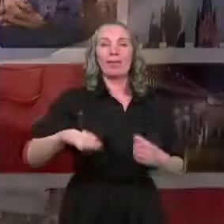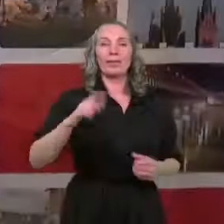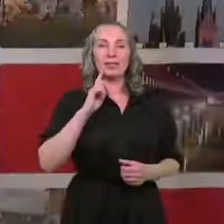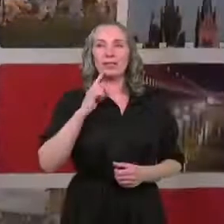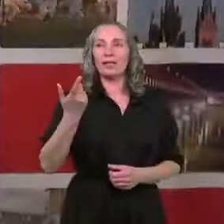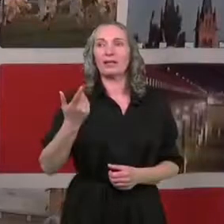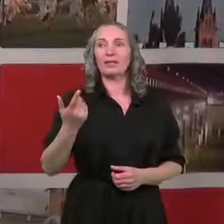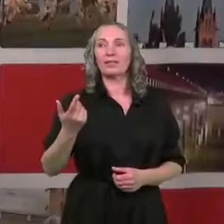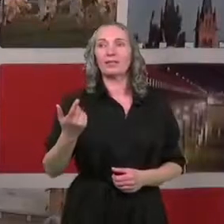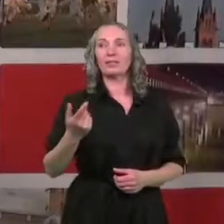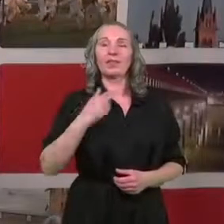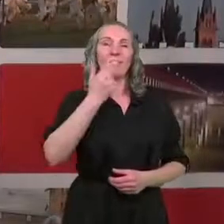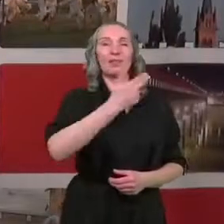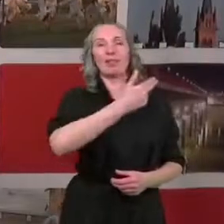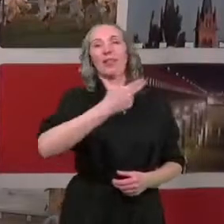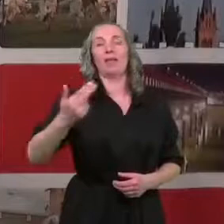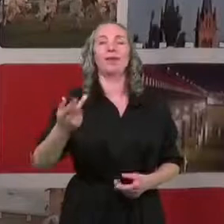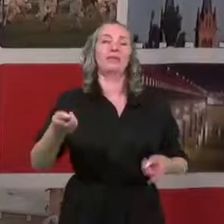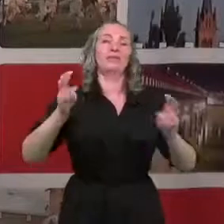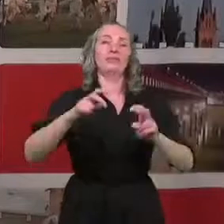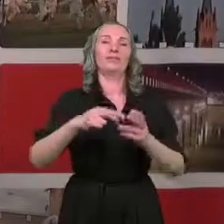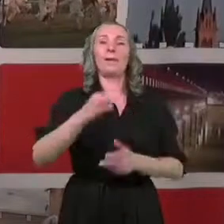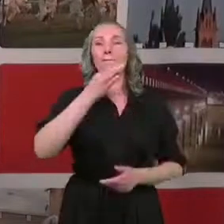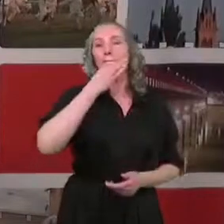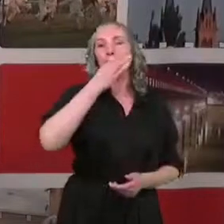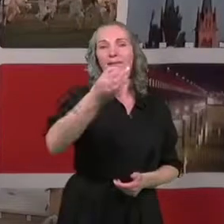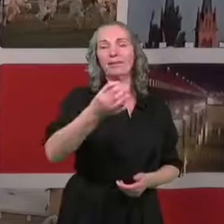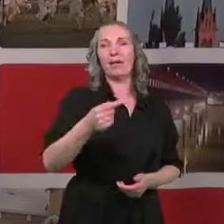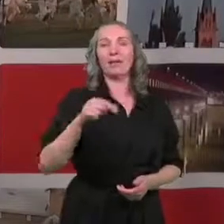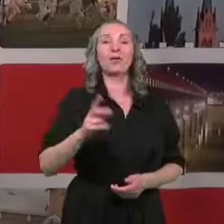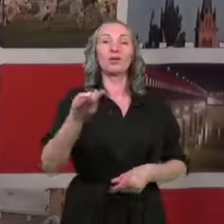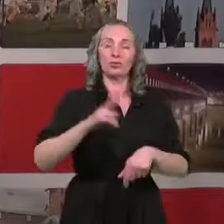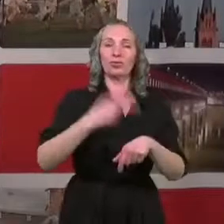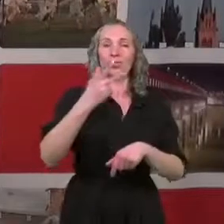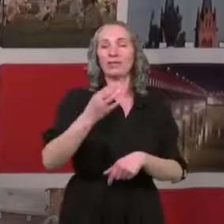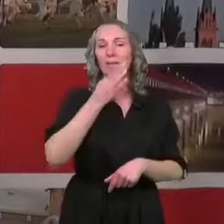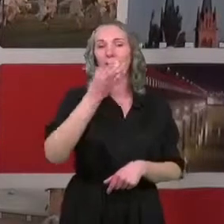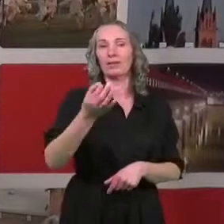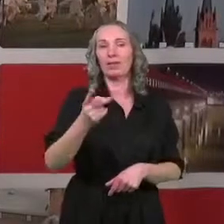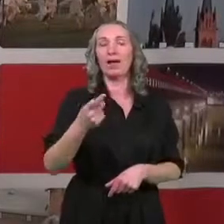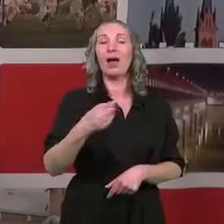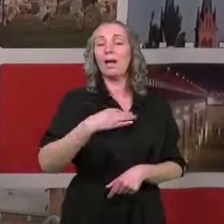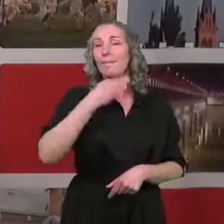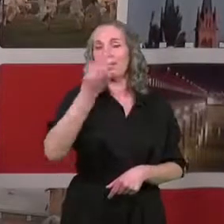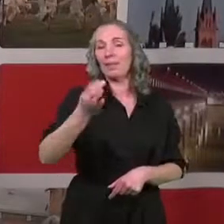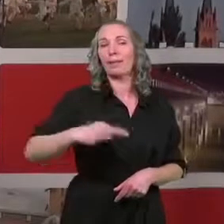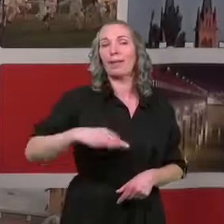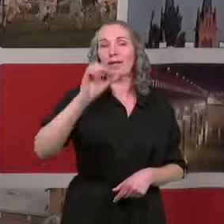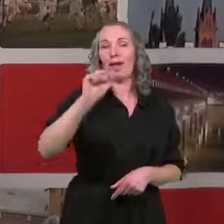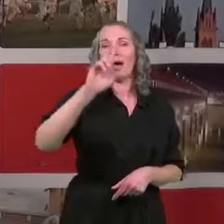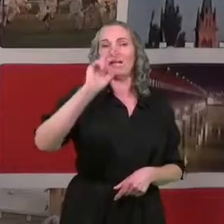wywołał temat pytania, które właśnie chciałam zadać, a zadaję je w imieniu Pana